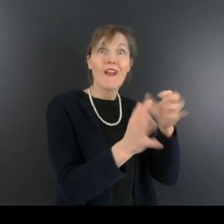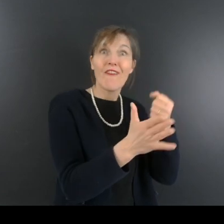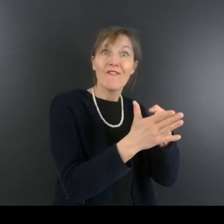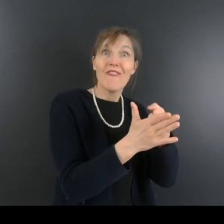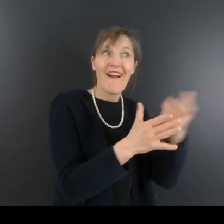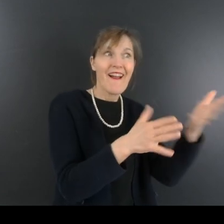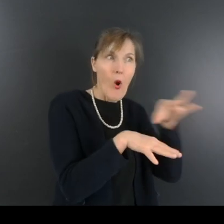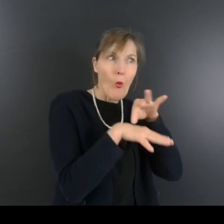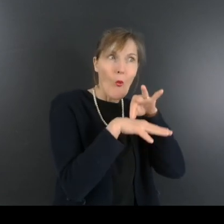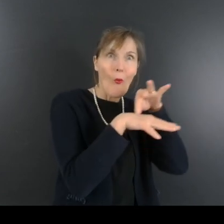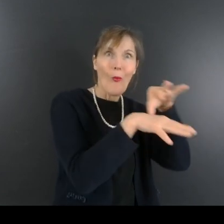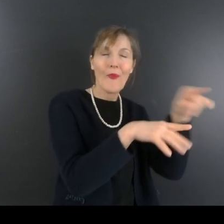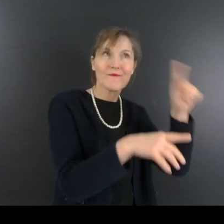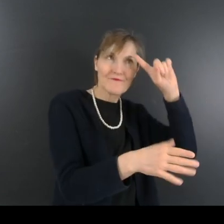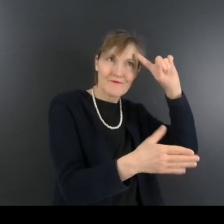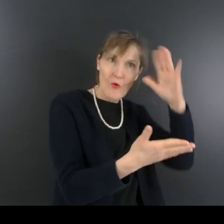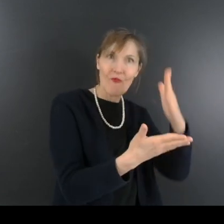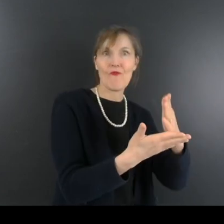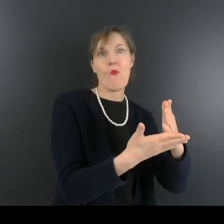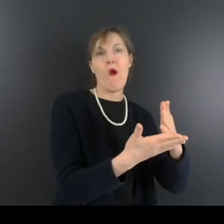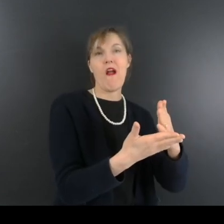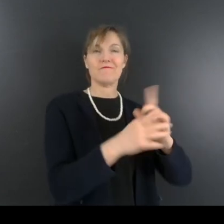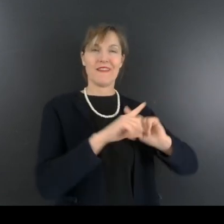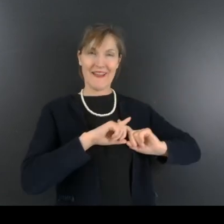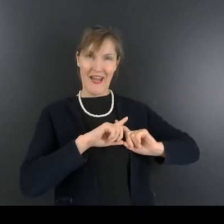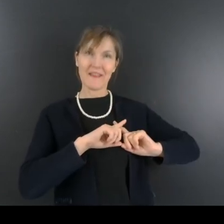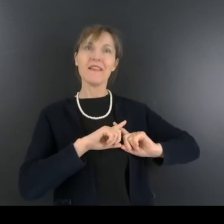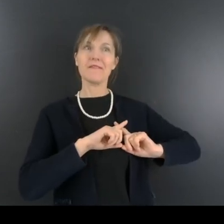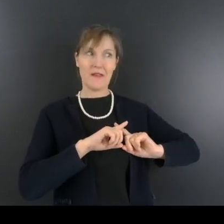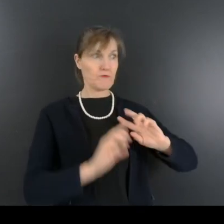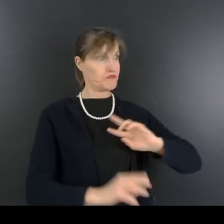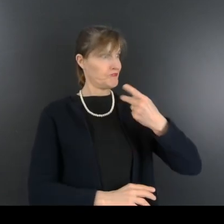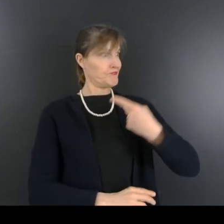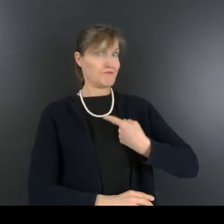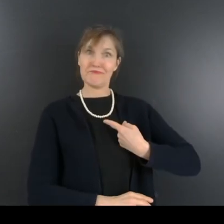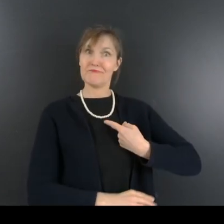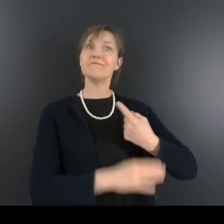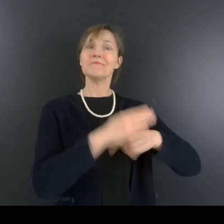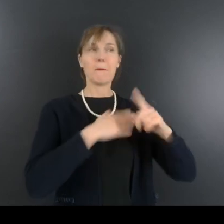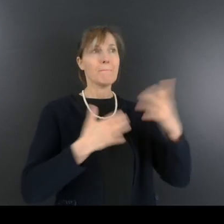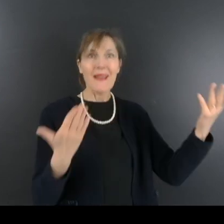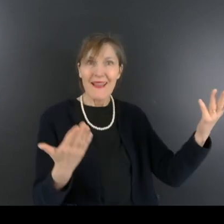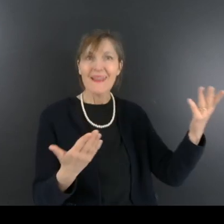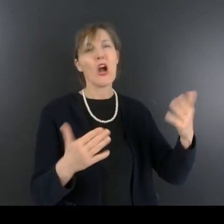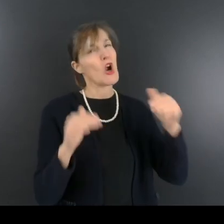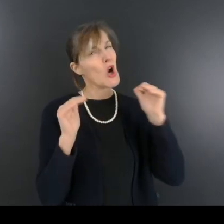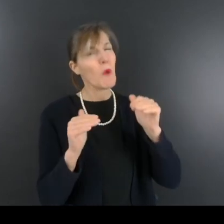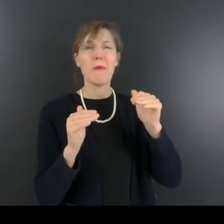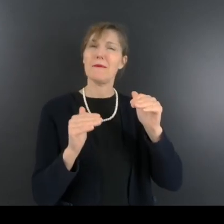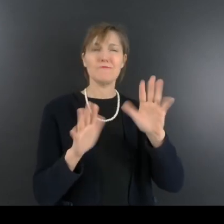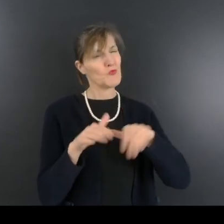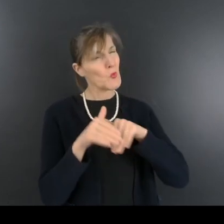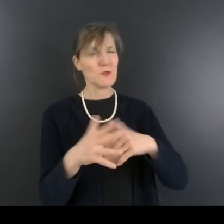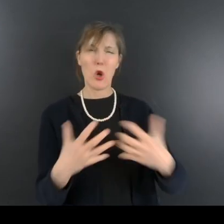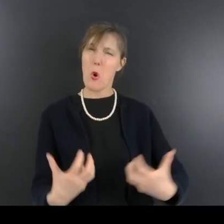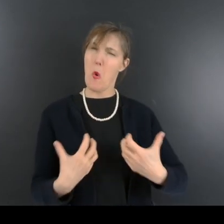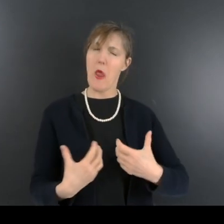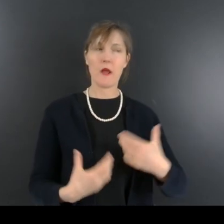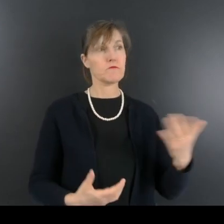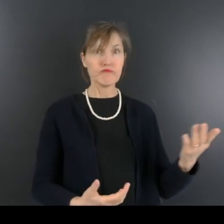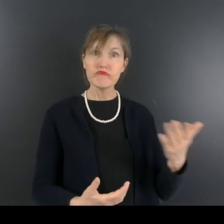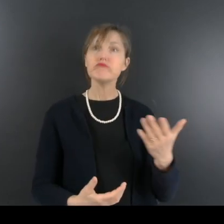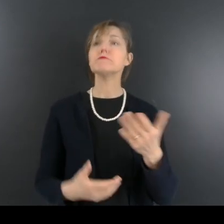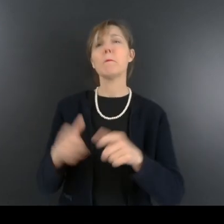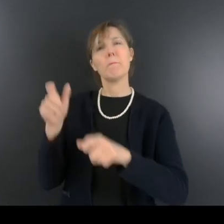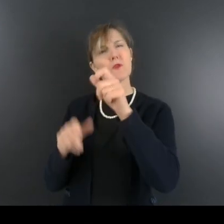conduisit à la foi chrétienne. La conversion, cependant, n'arrêta pas sa colère contre le monde. Il se fit